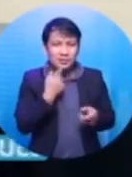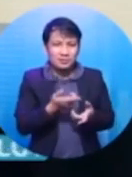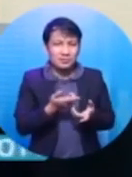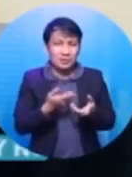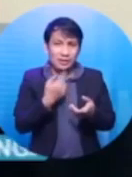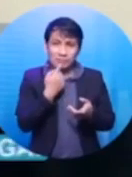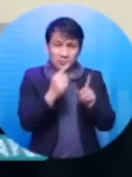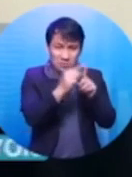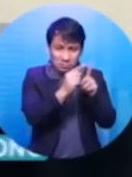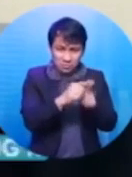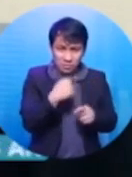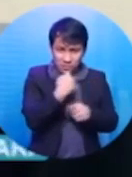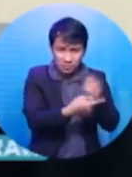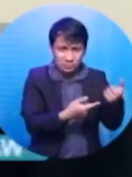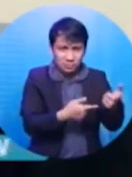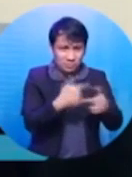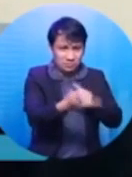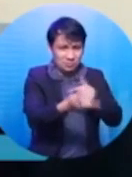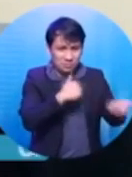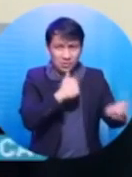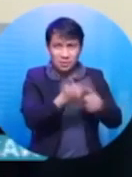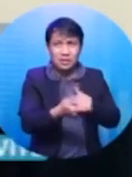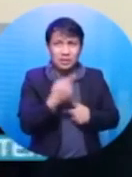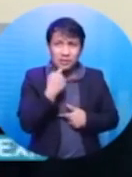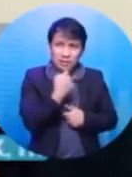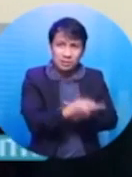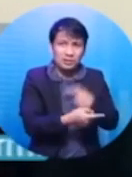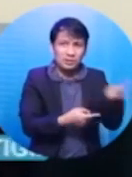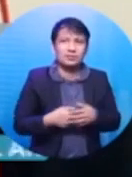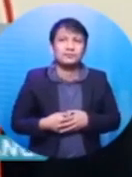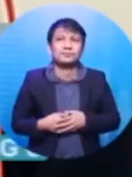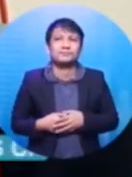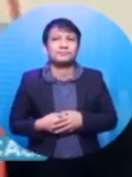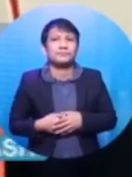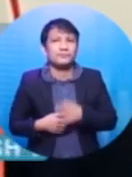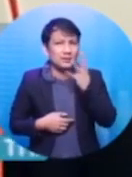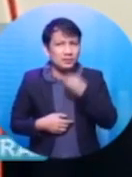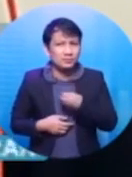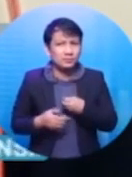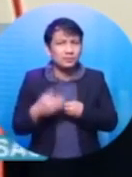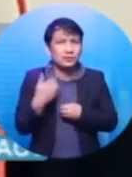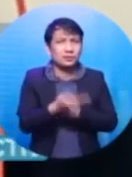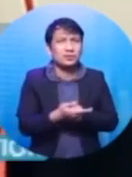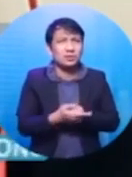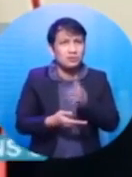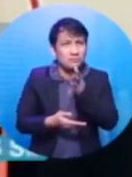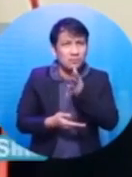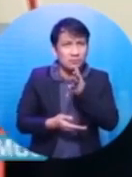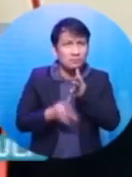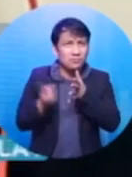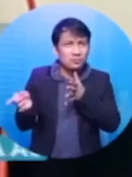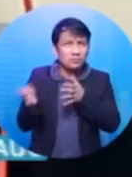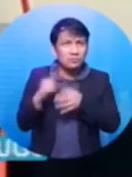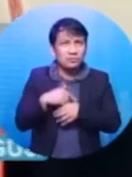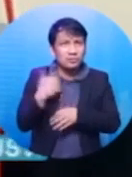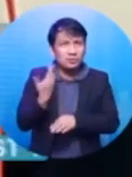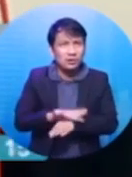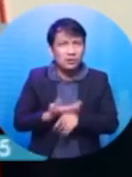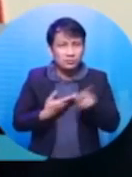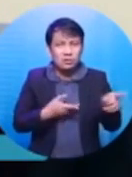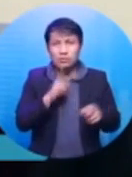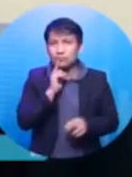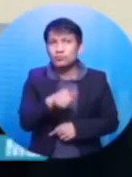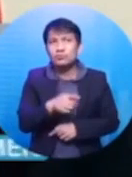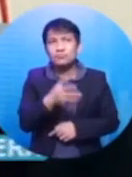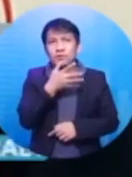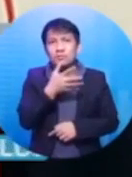masasakit na salita. Binabalik ko lang po yung mga pinagsasabi niya sa akin. Nino, sinong niya? Yung mami mo o ante mo yung niya? Oo po ako po siya po.